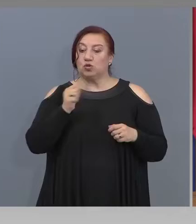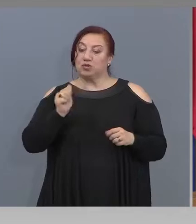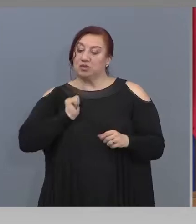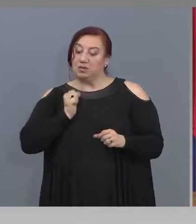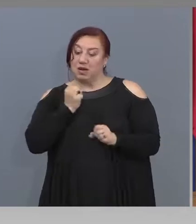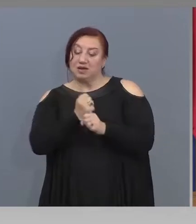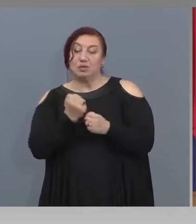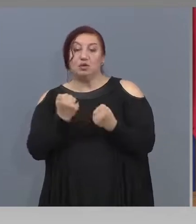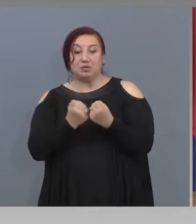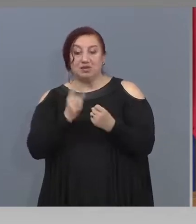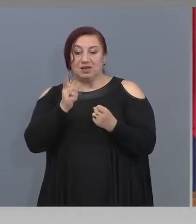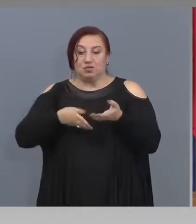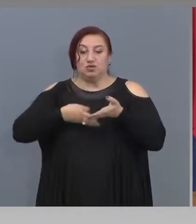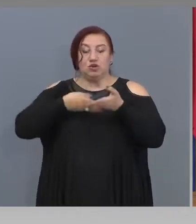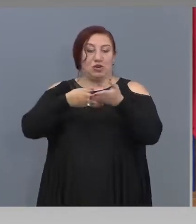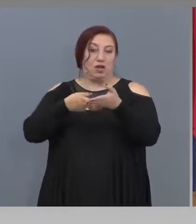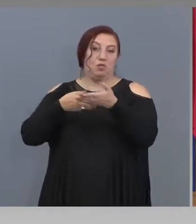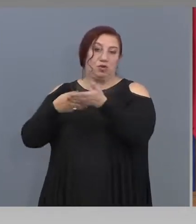подкрепени.